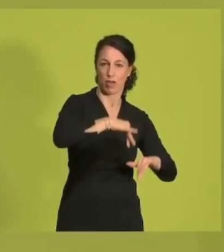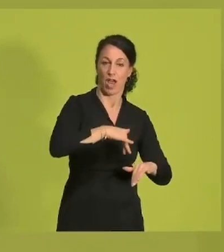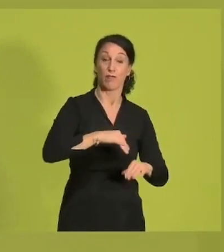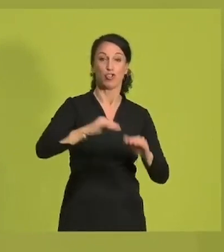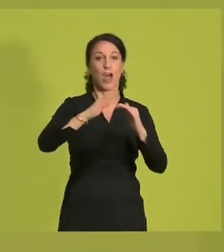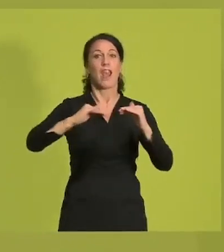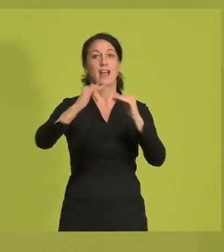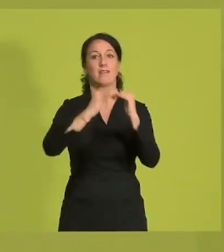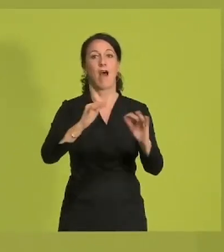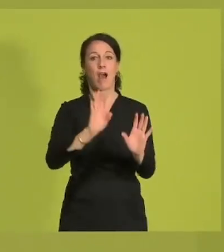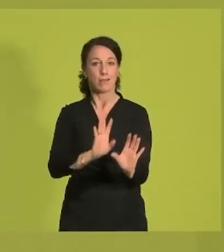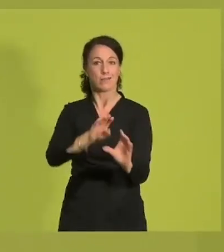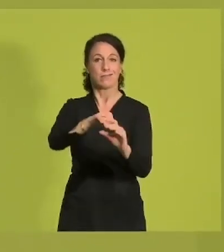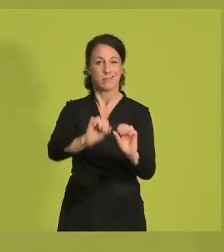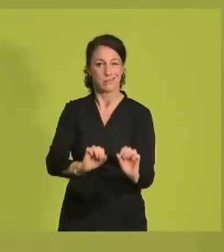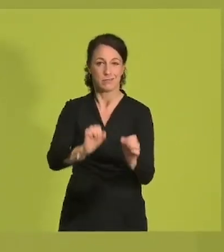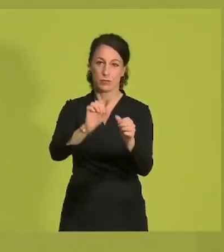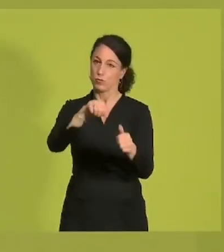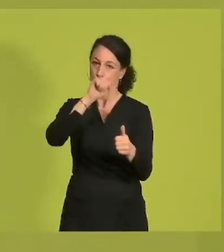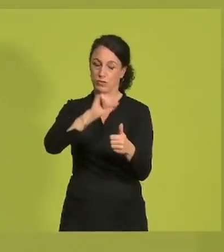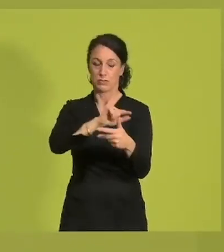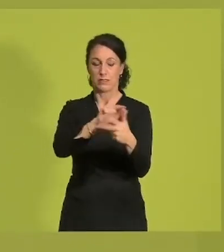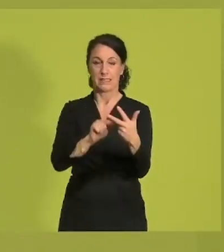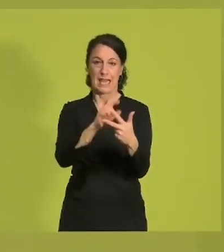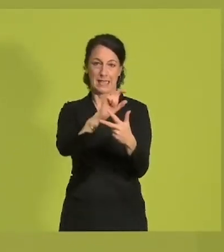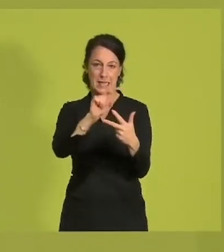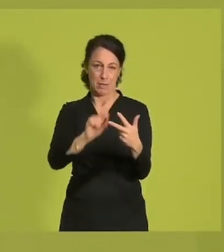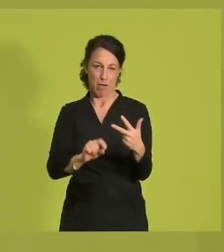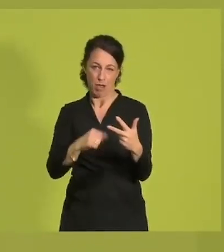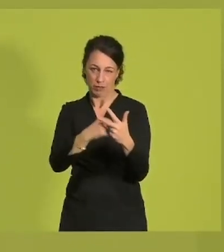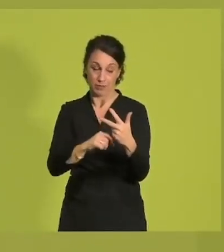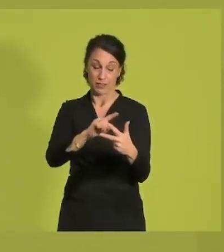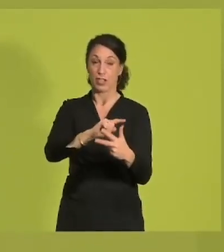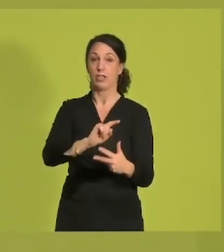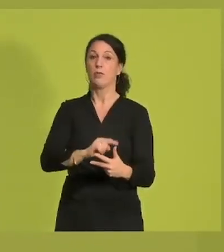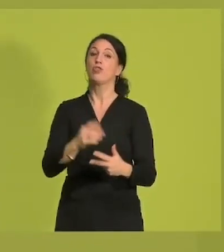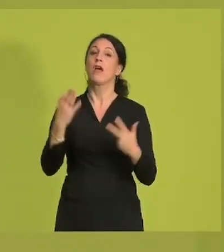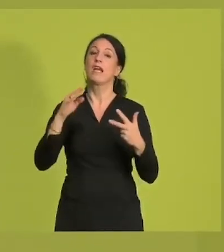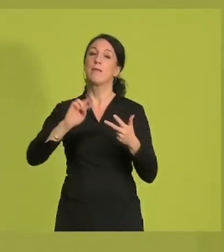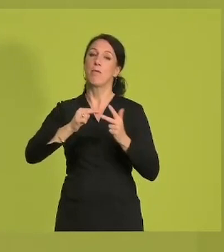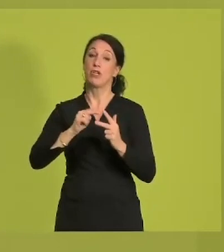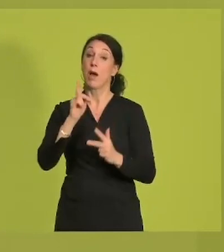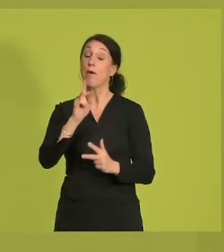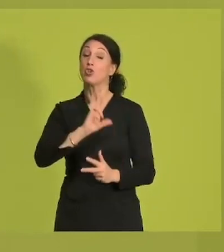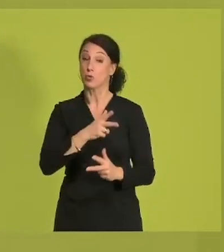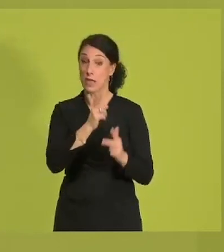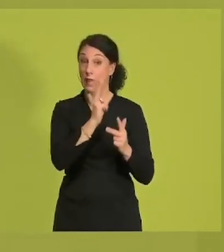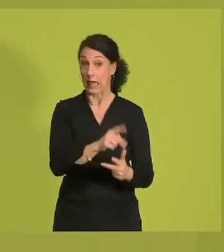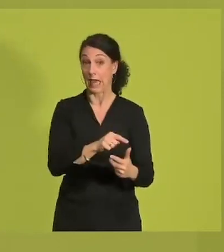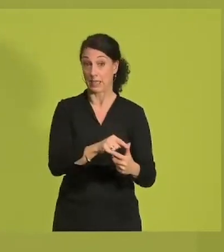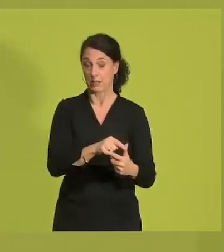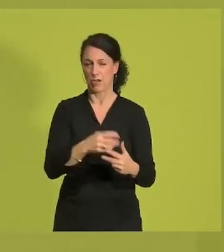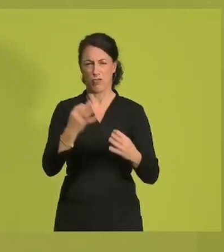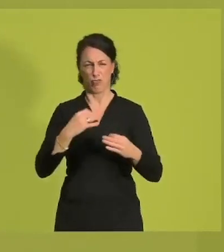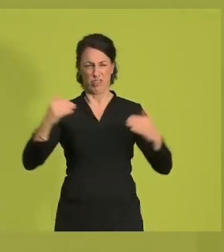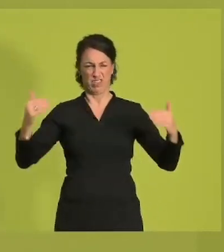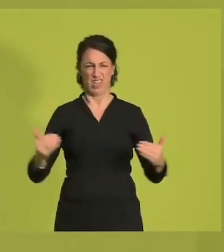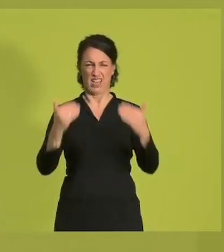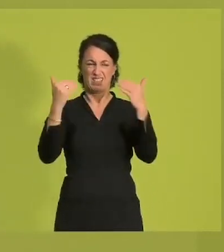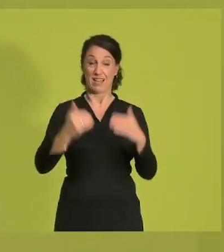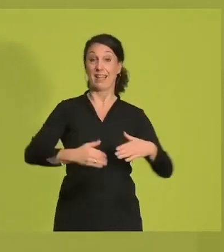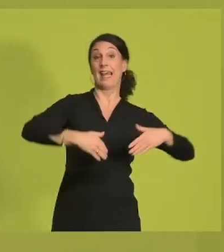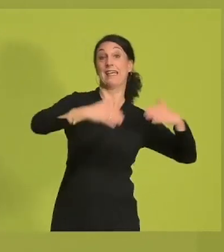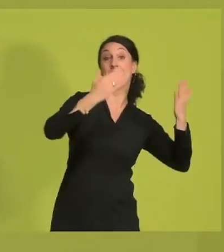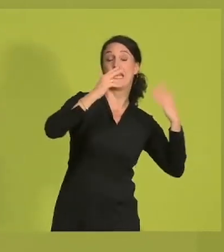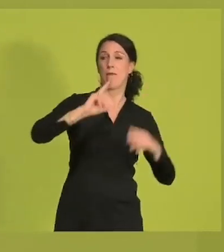Für drei Themen kämpfe ich ganz besonders. Das erste ist sozial gerechte Klimapolitik. Ich bin diesem Gegensatz zwischen Klima und